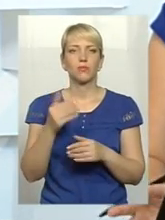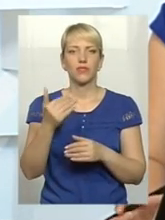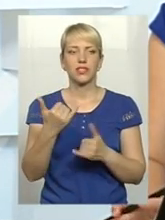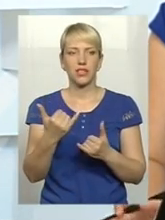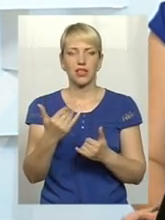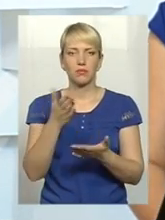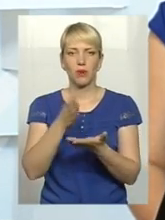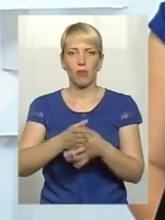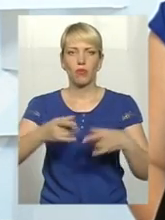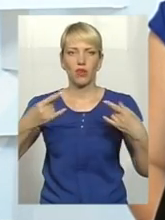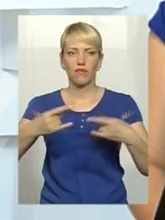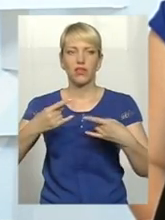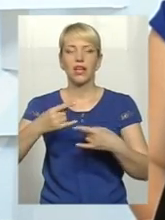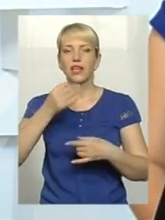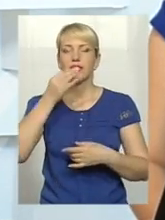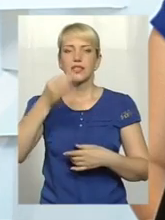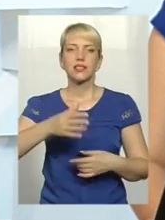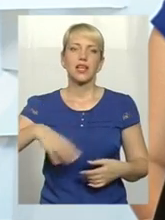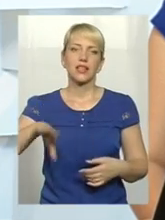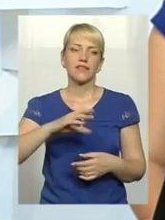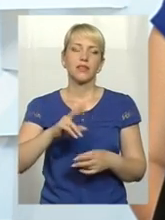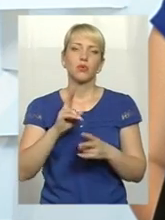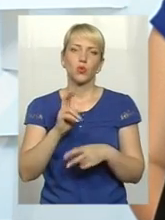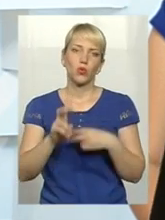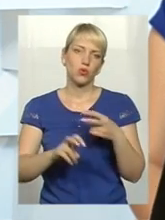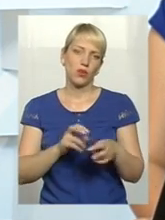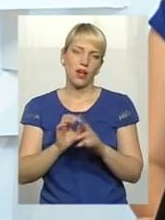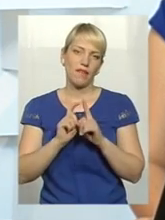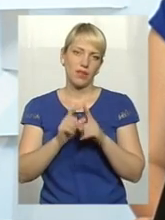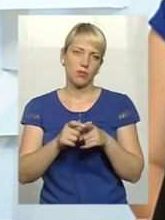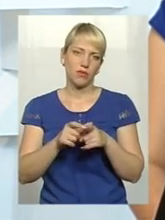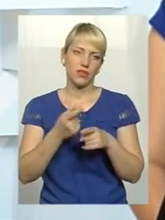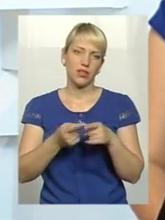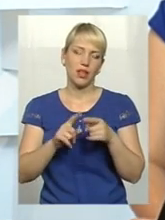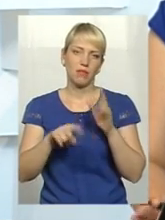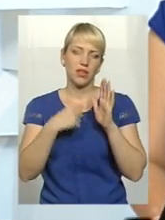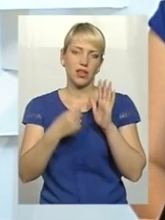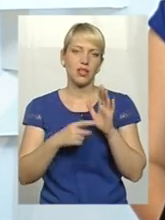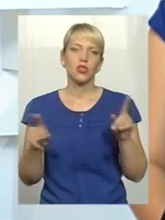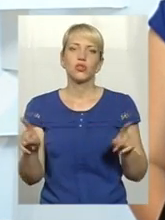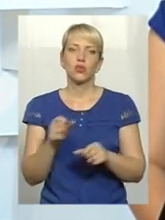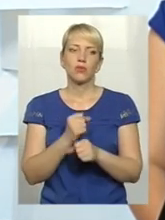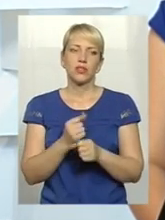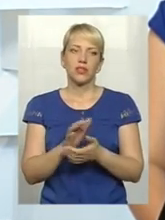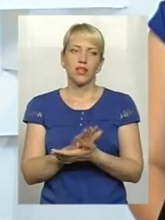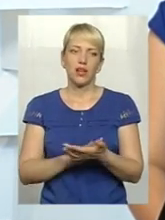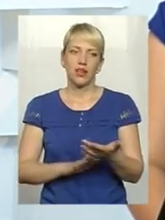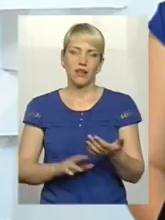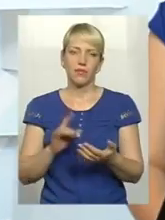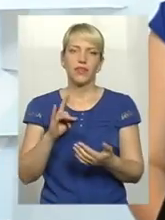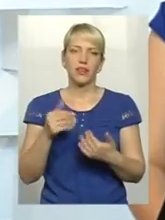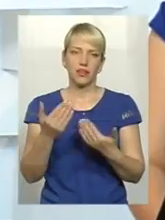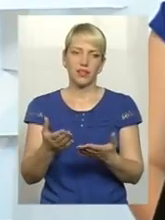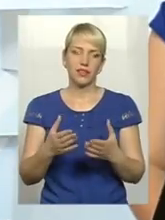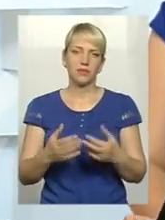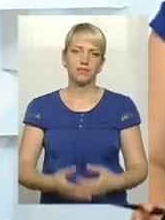прямому ефірі сказали всім тим, хто шукає відповіді на питання, що ж робити далі. І їхнім сім'ям